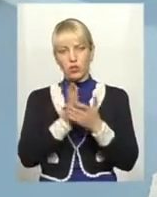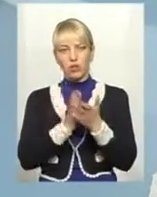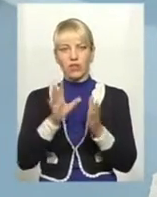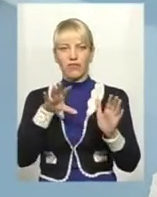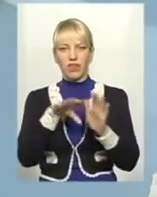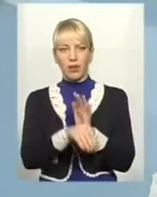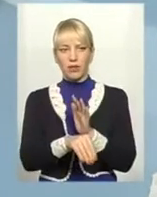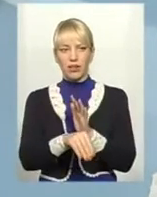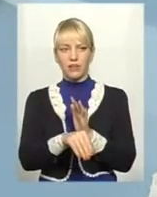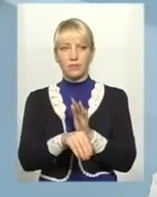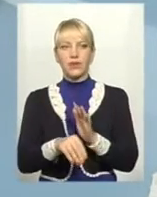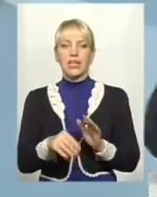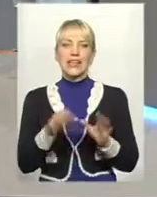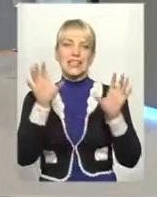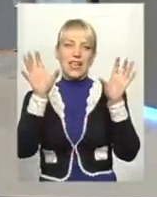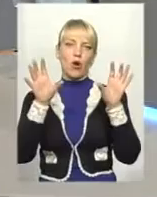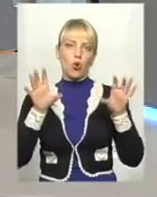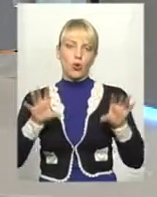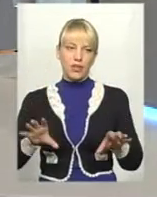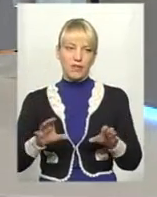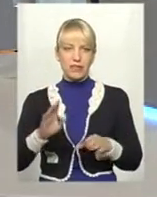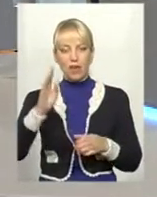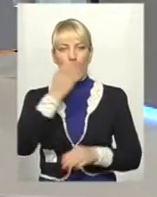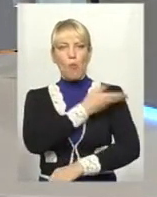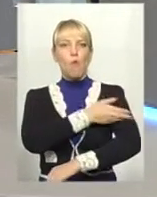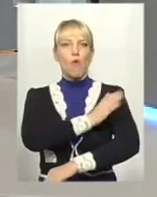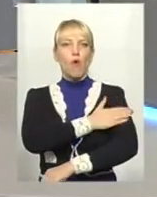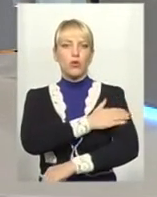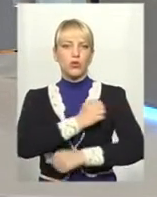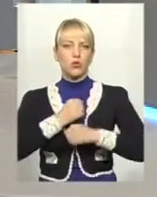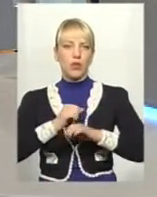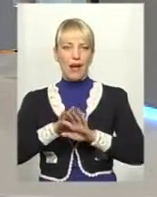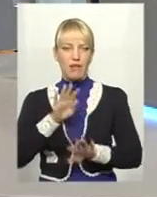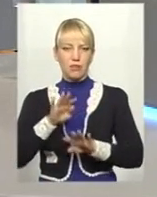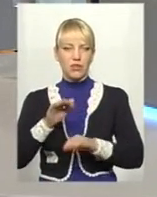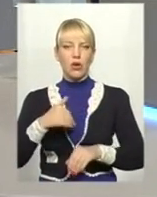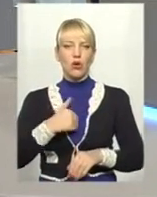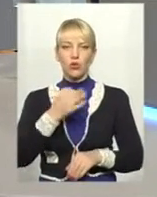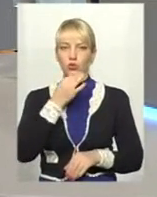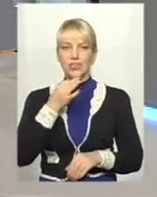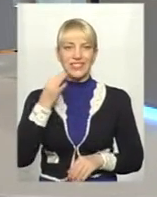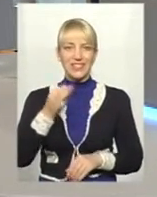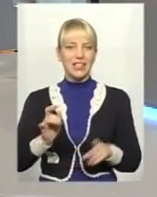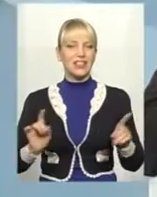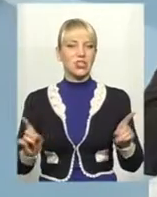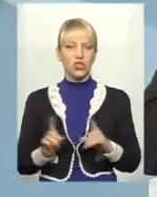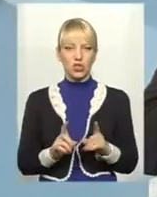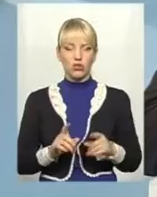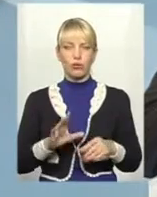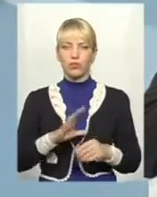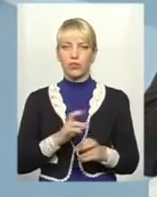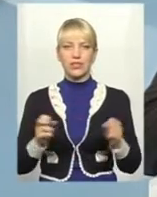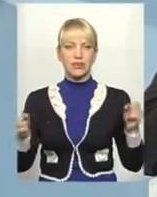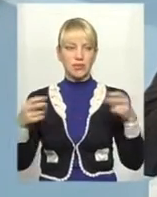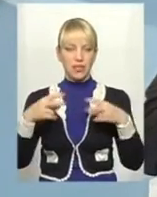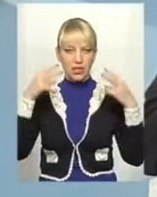законодавства польської армії. Хочу сказати, що були спеціальні